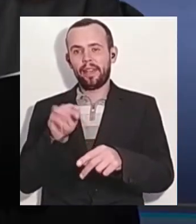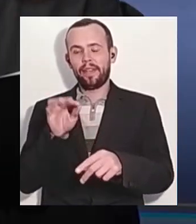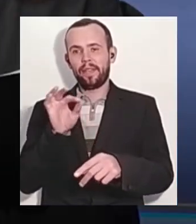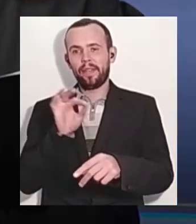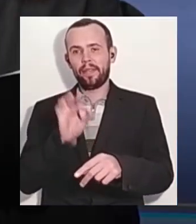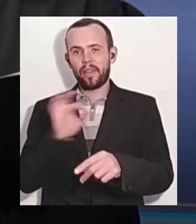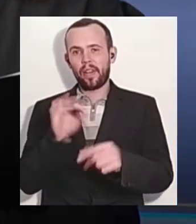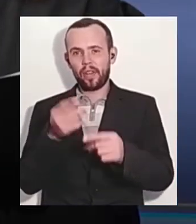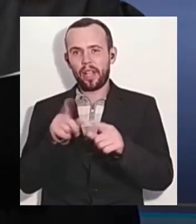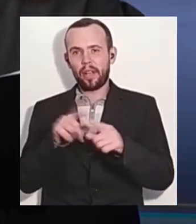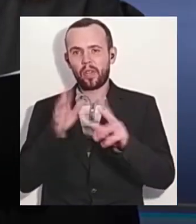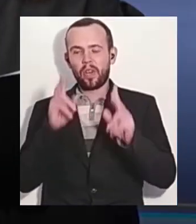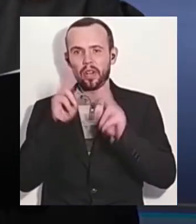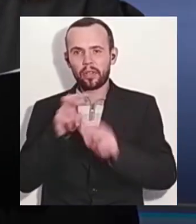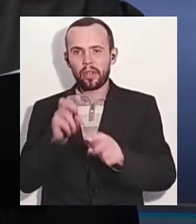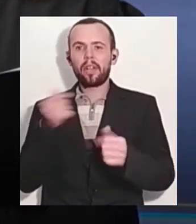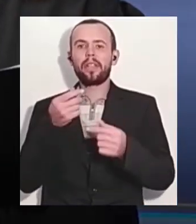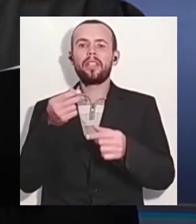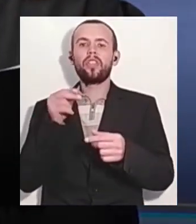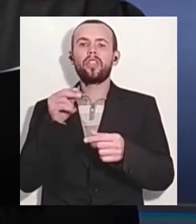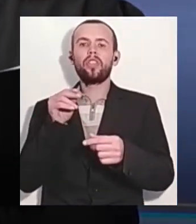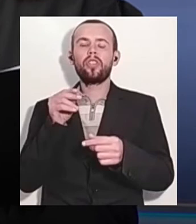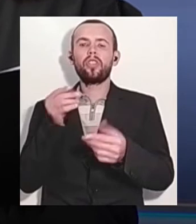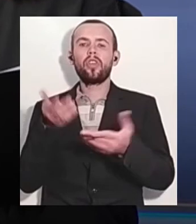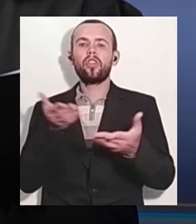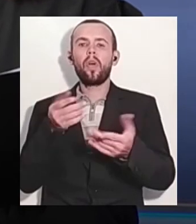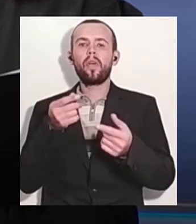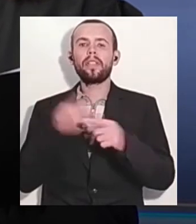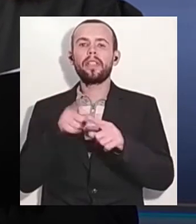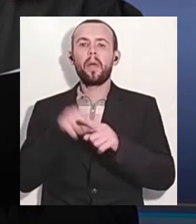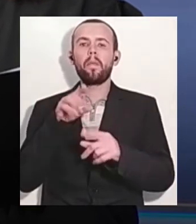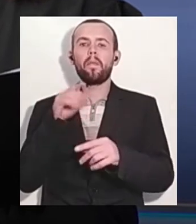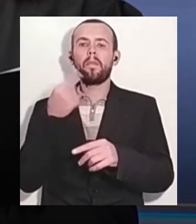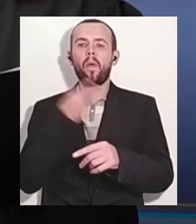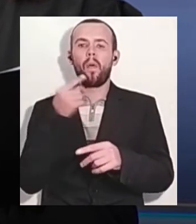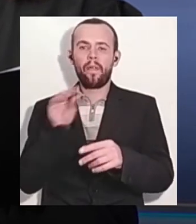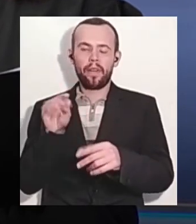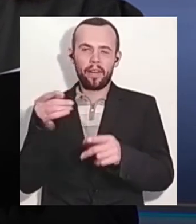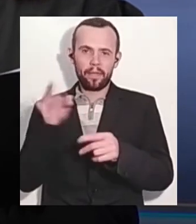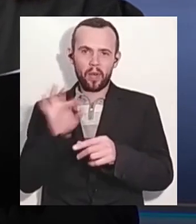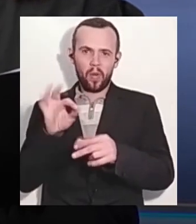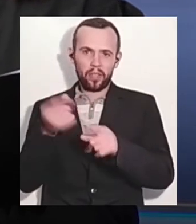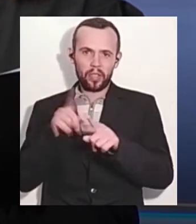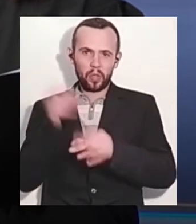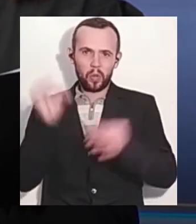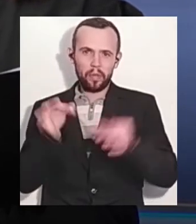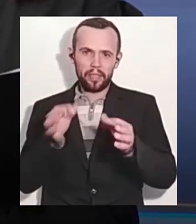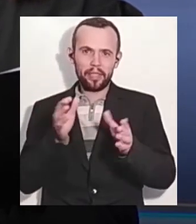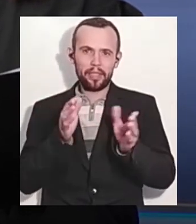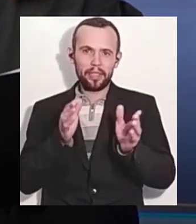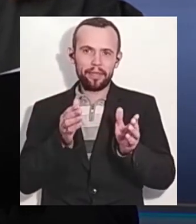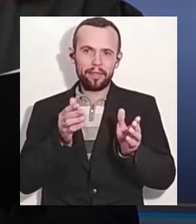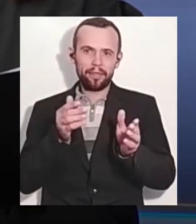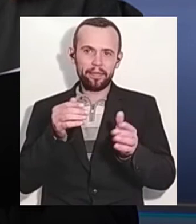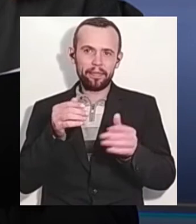вони все-таки визнали, що в них 800 працівників хворі. Ну, так вони що, не контактують з засудженими? Чи вони в них якийсь